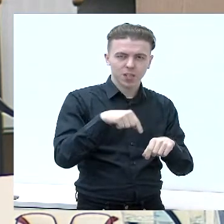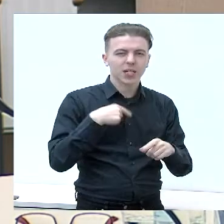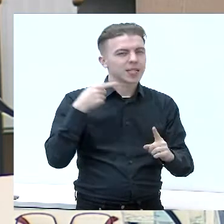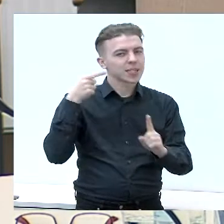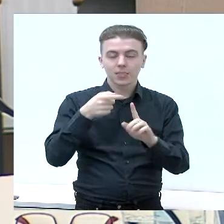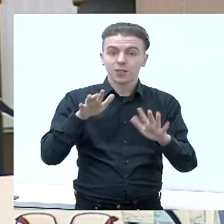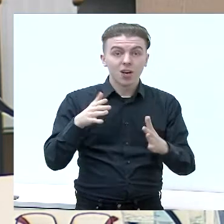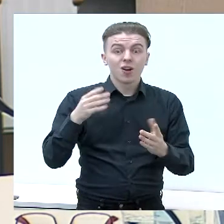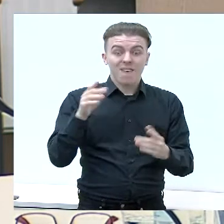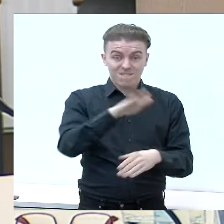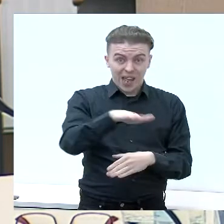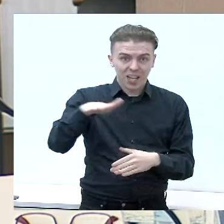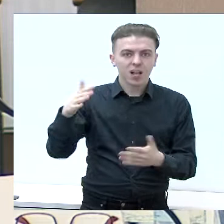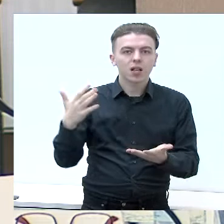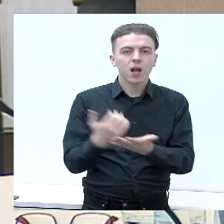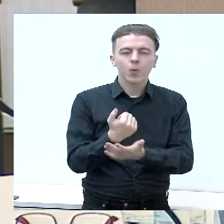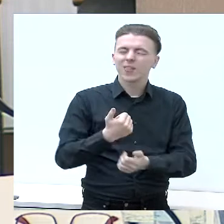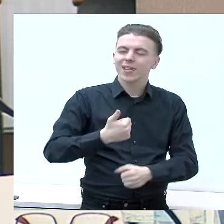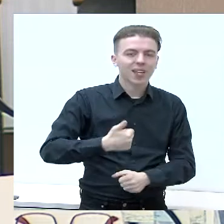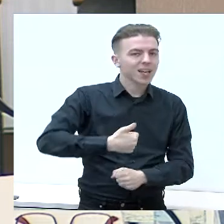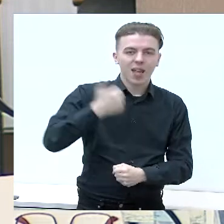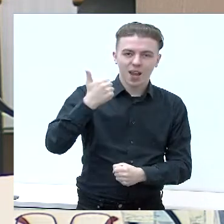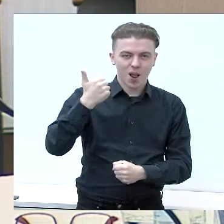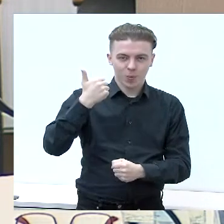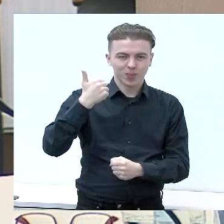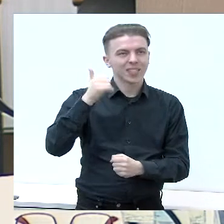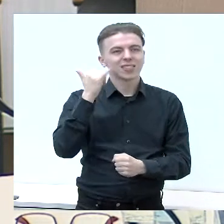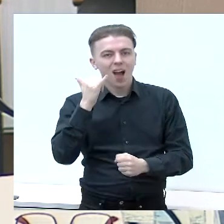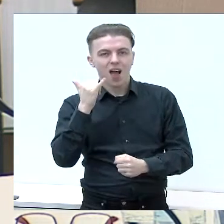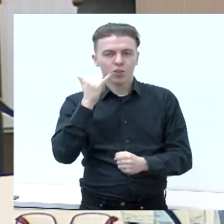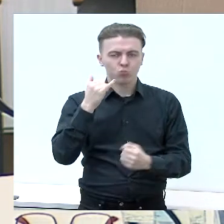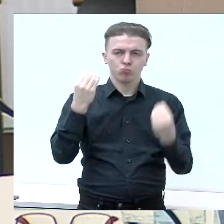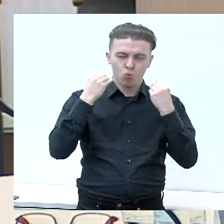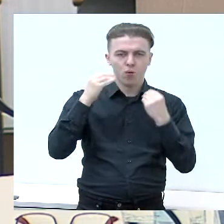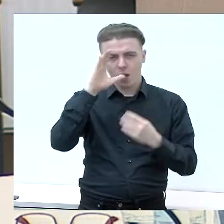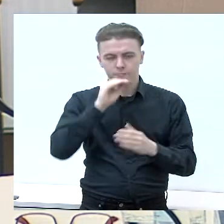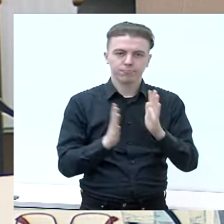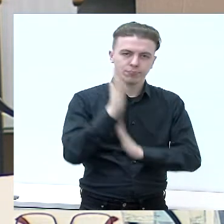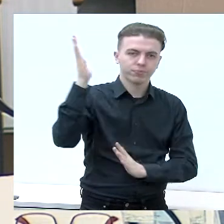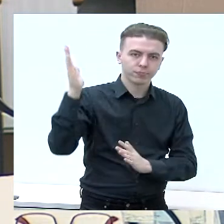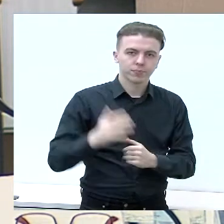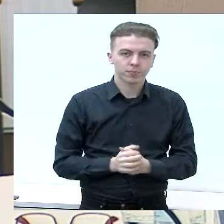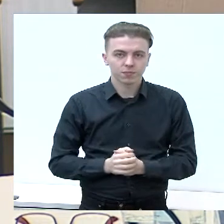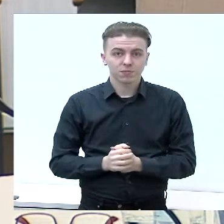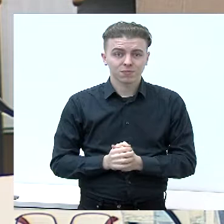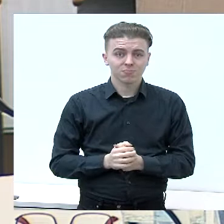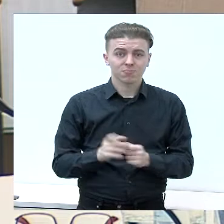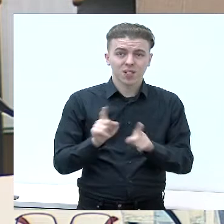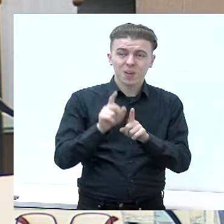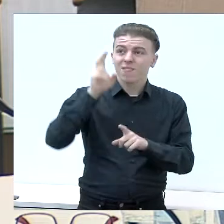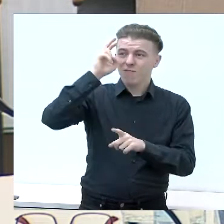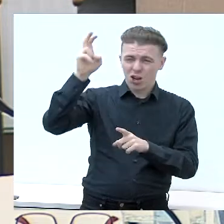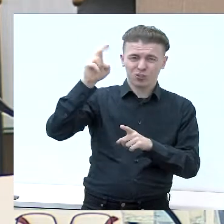mokiniai gautų patys geriausias sąlygas mokslui. Tuo pačiu su valdžios institucijoms